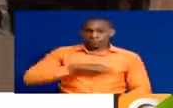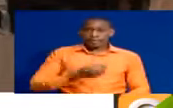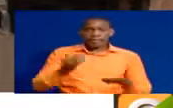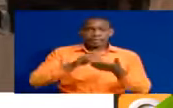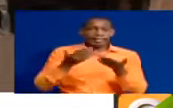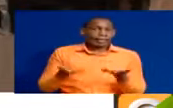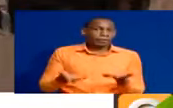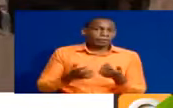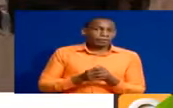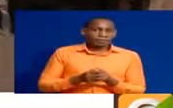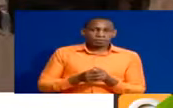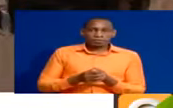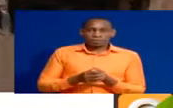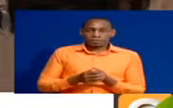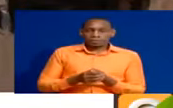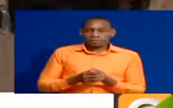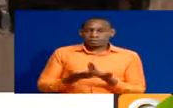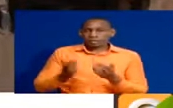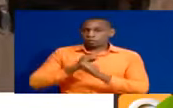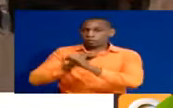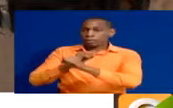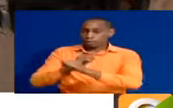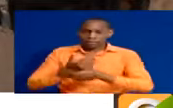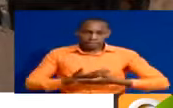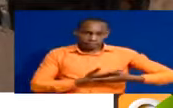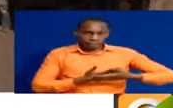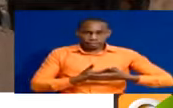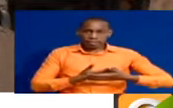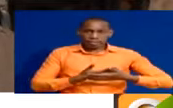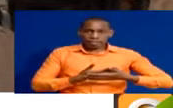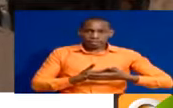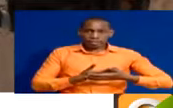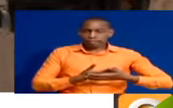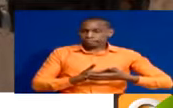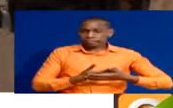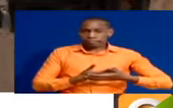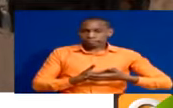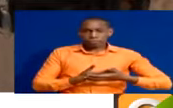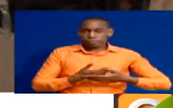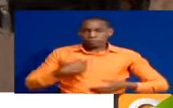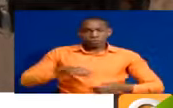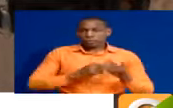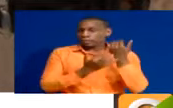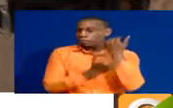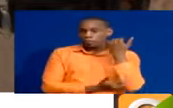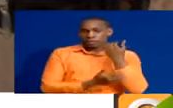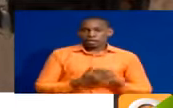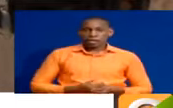tena sasa unarudi kulinda tena mjuku. Na sisi asina ngufu